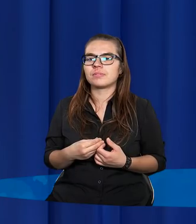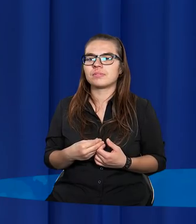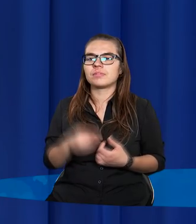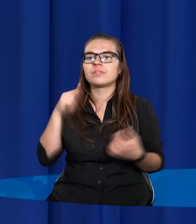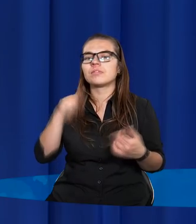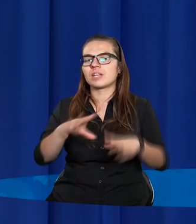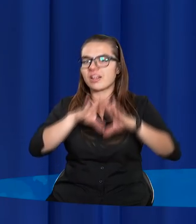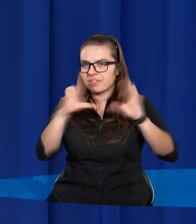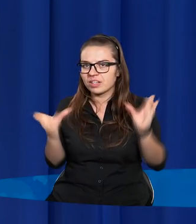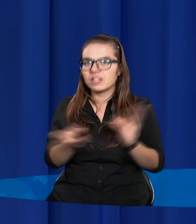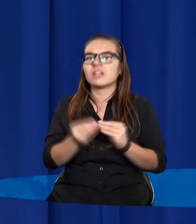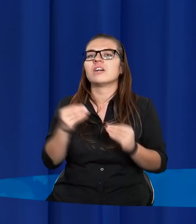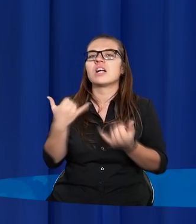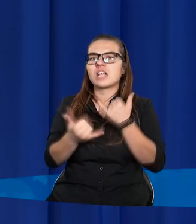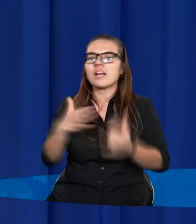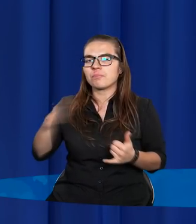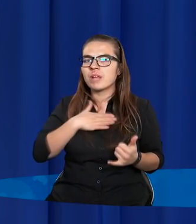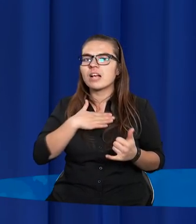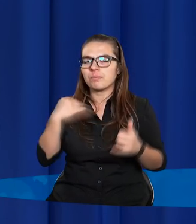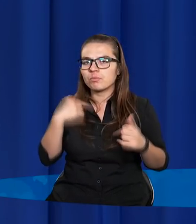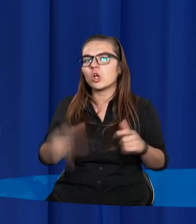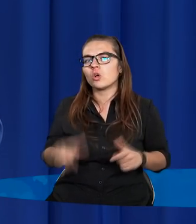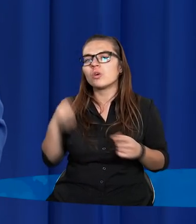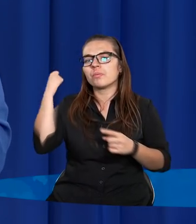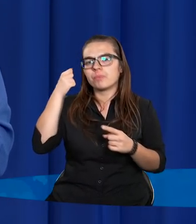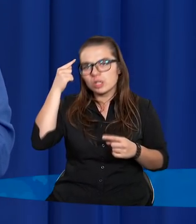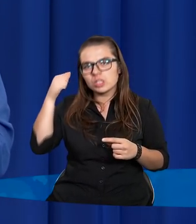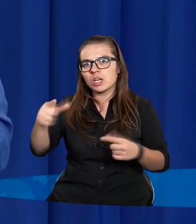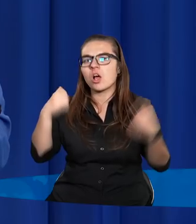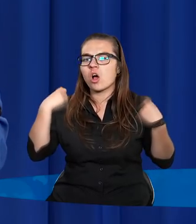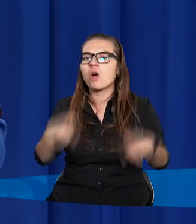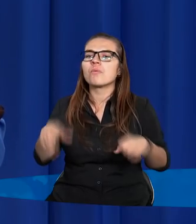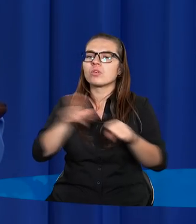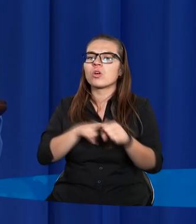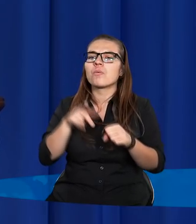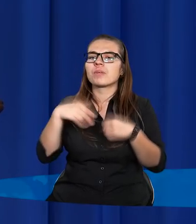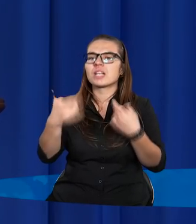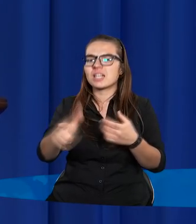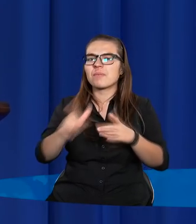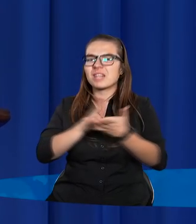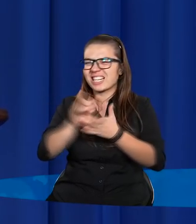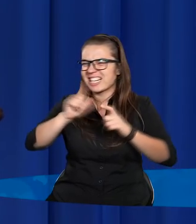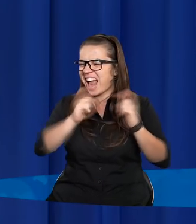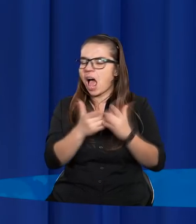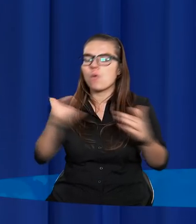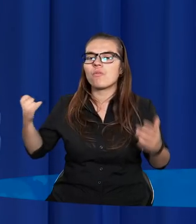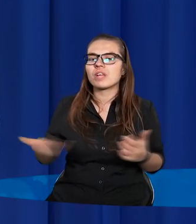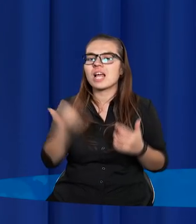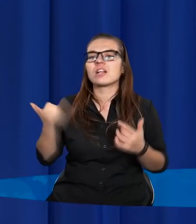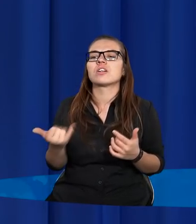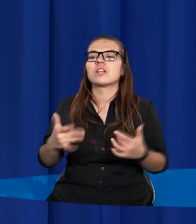w tym wszystkim, jeżeli mielibyśmy uznać, że osoby, które odrzuciły Boga, będą przez całą wieczność